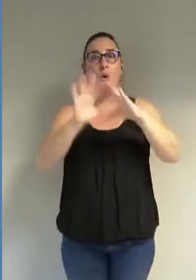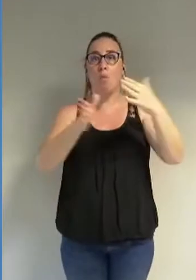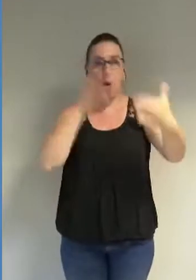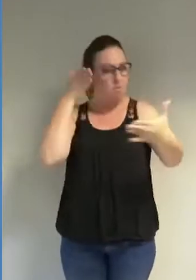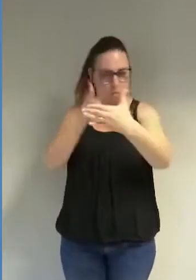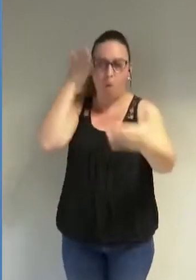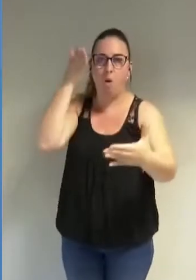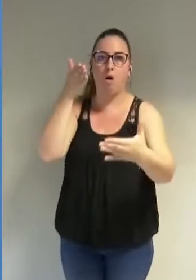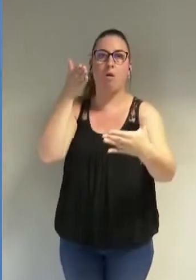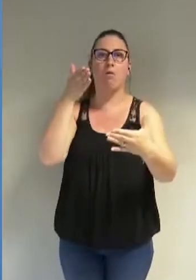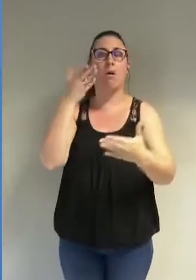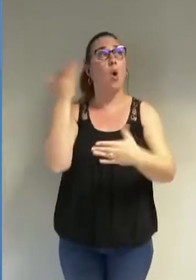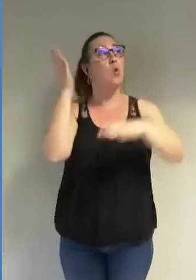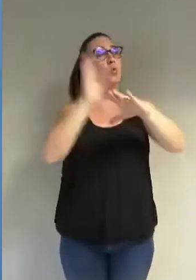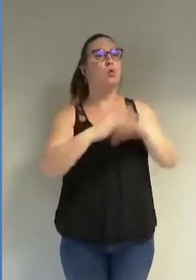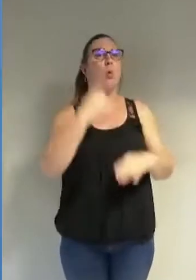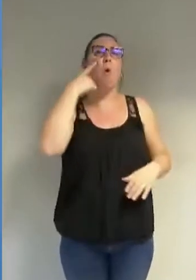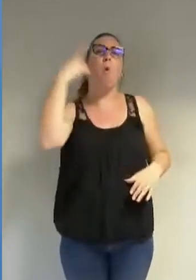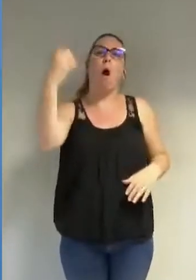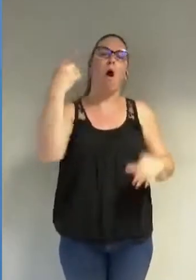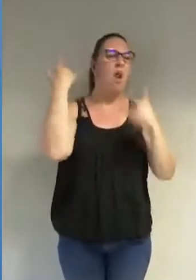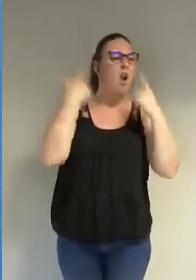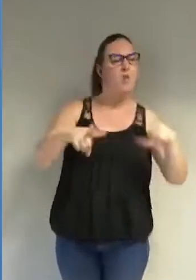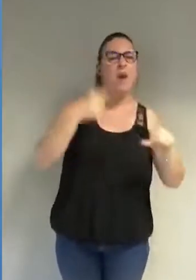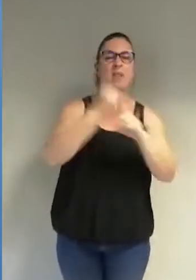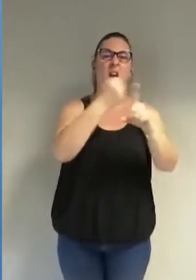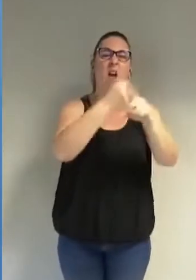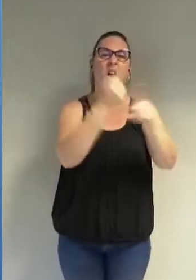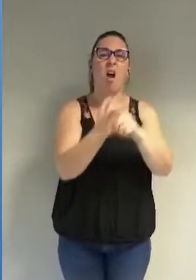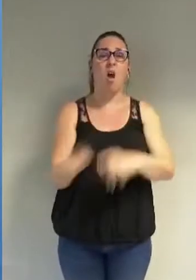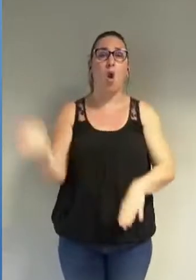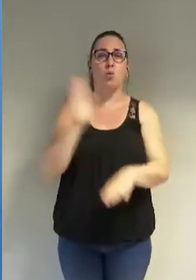battre pour la liberté en renforce la soumission.